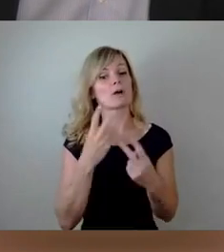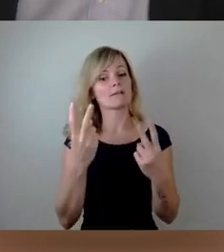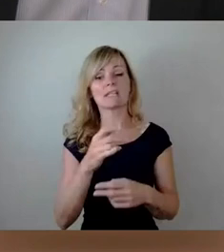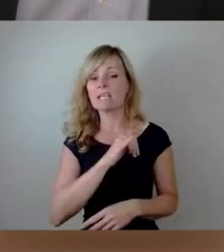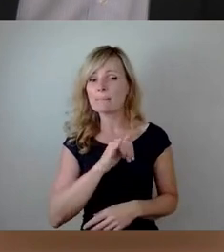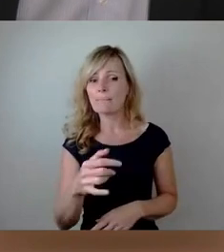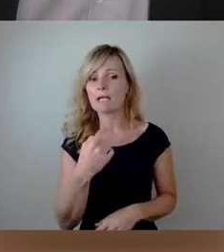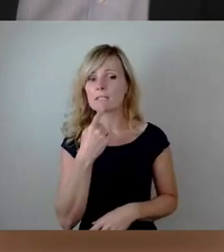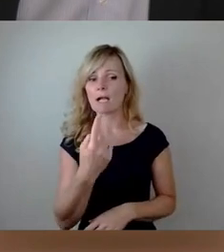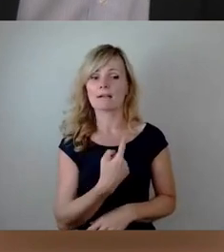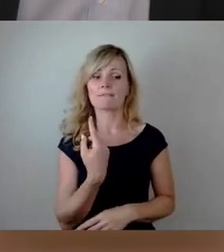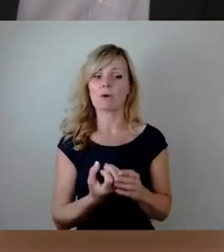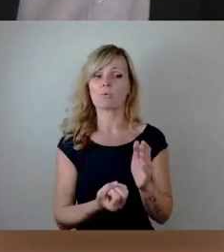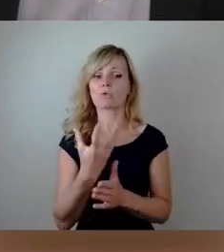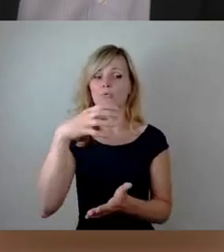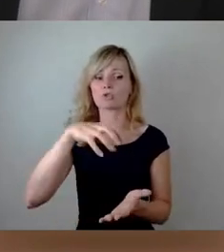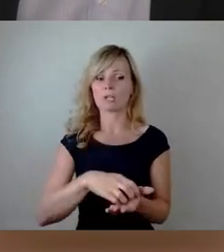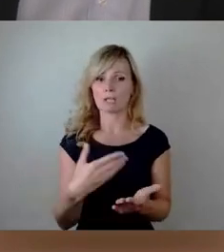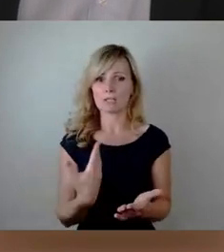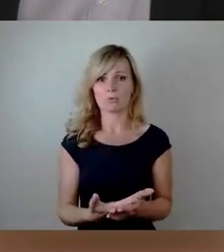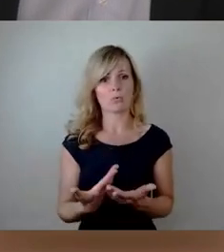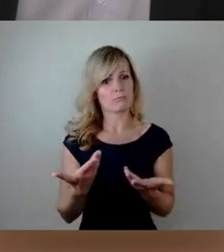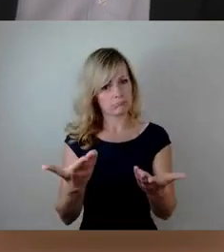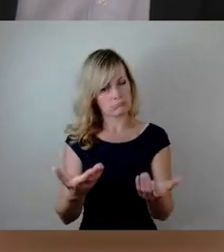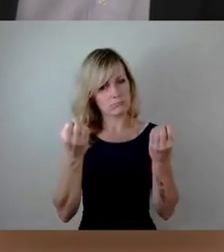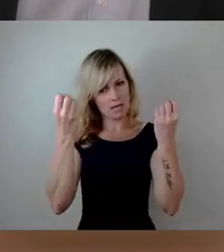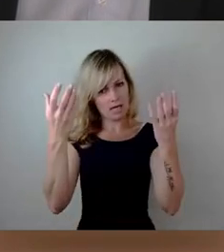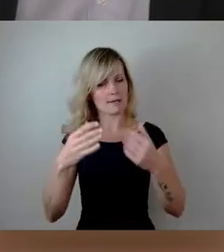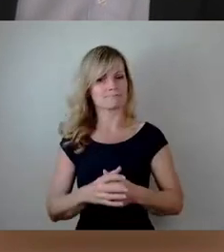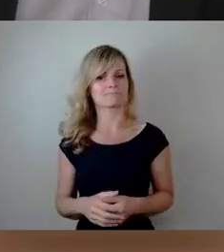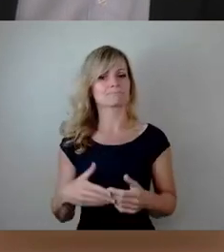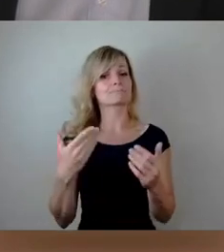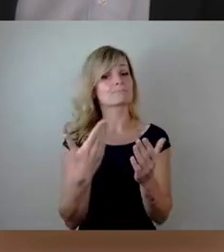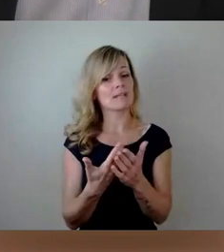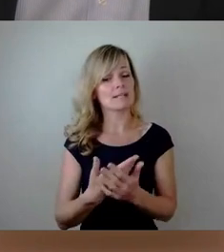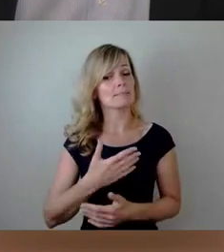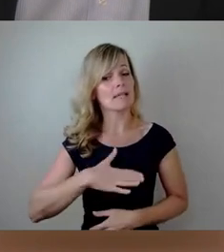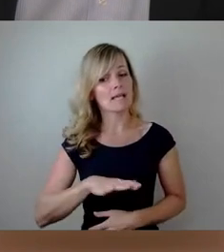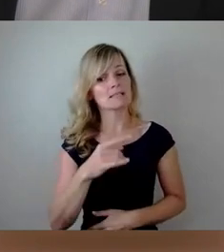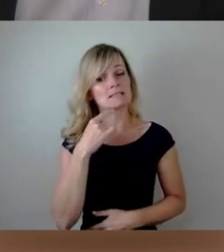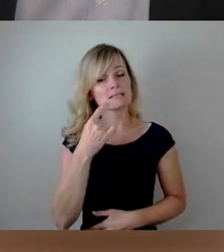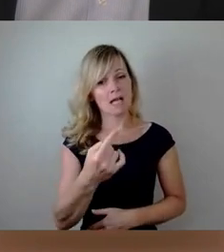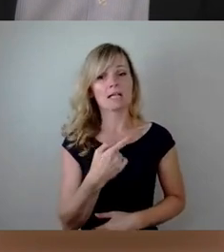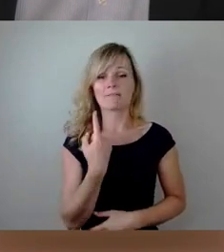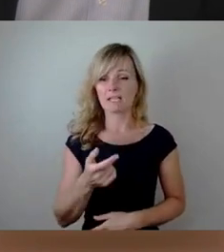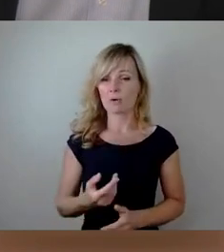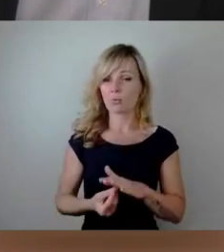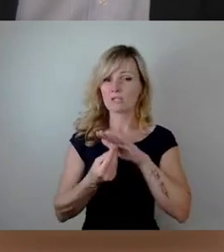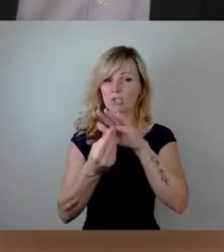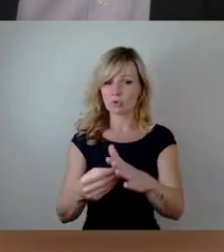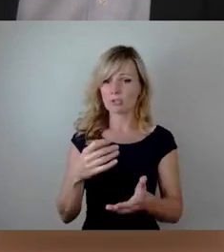Wir sind die Kulturstadt und dazu stehen wir. Und deswegen sagen wir gerne, subventionieren wir jedes